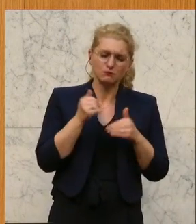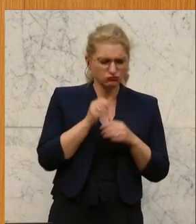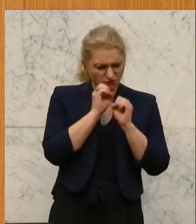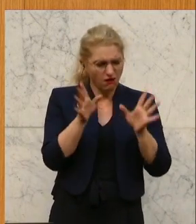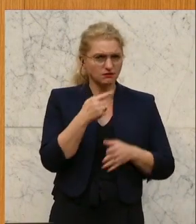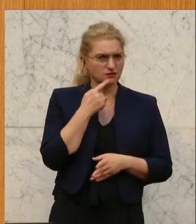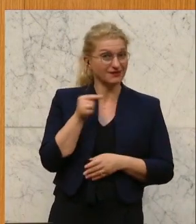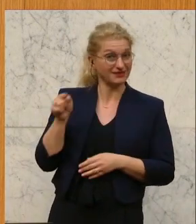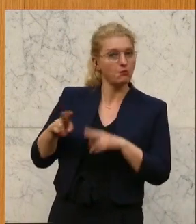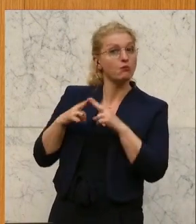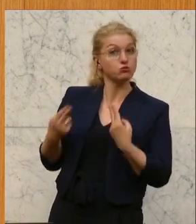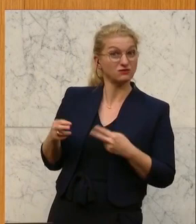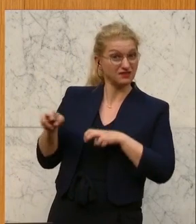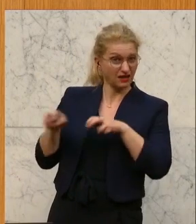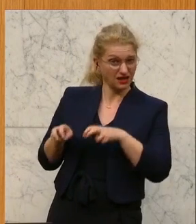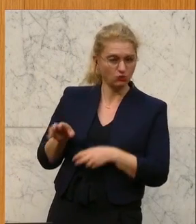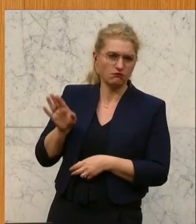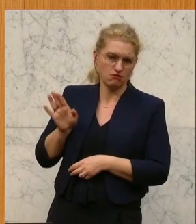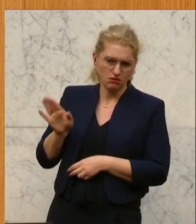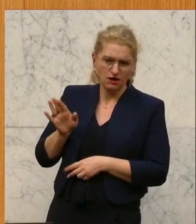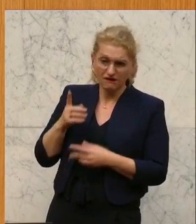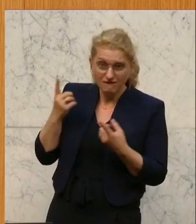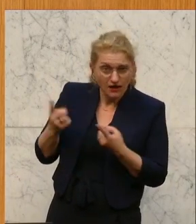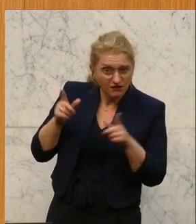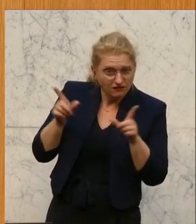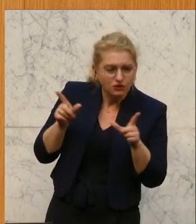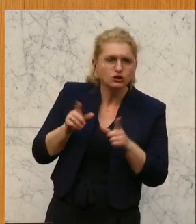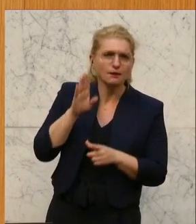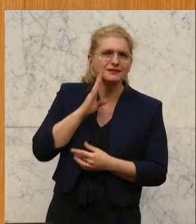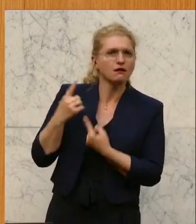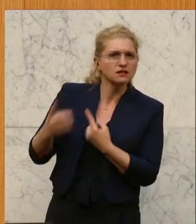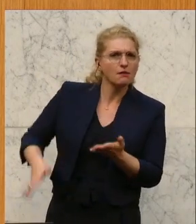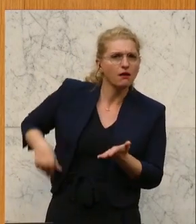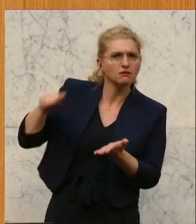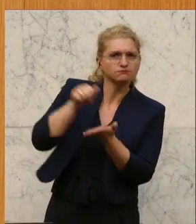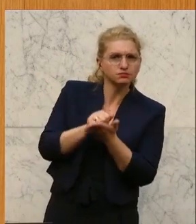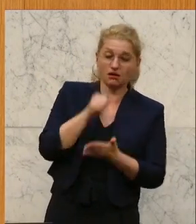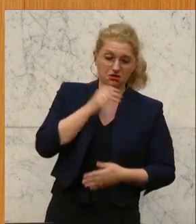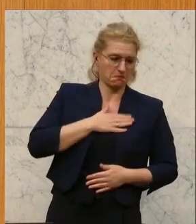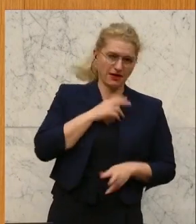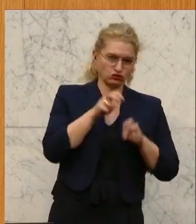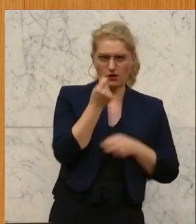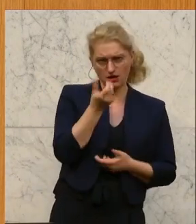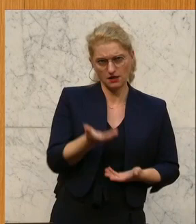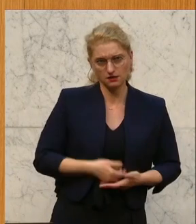die Regierung, die Bundesregierung, ihre PR-Shows bitte aus der privaten Tasche finanzieren sollte und nicht mit meinem Steuergeld.